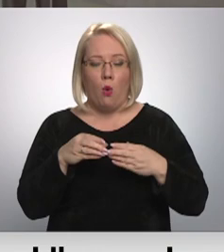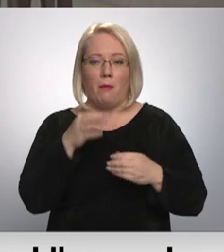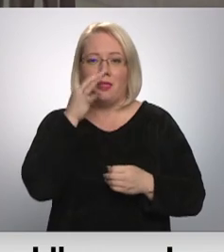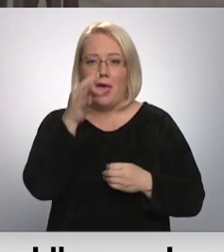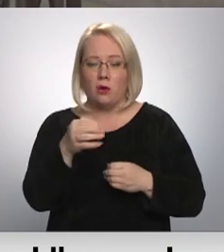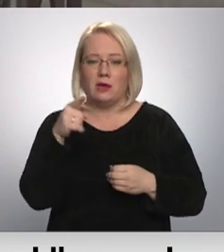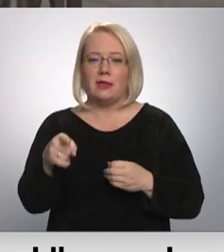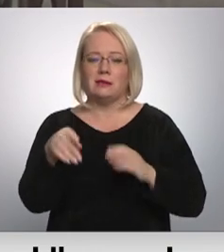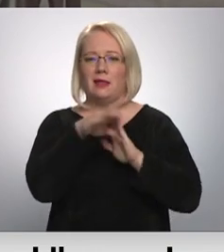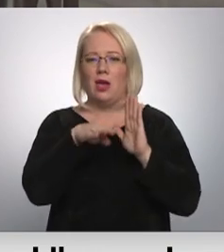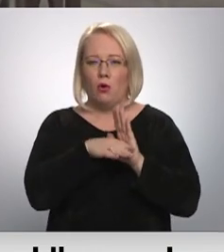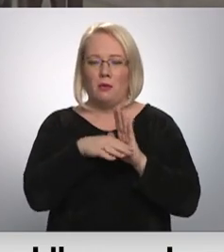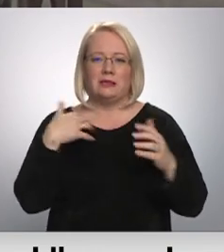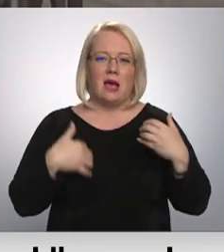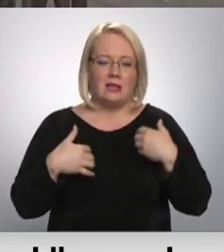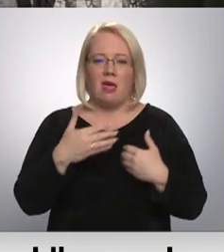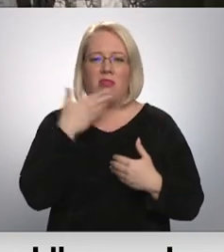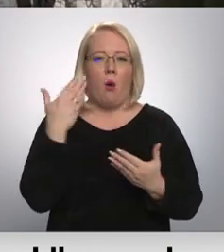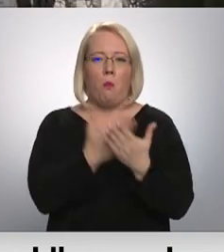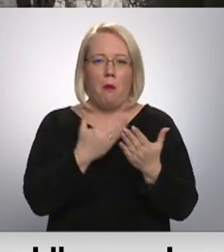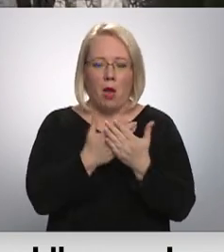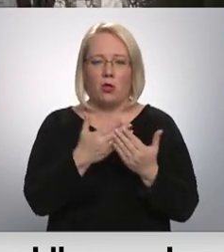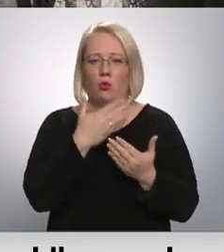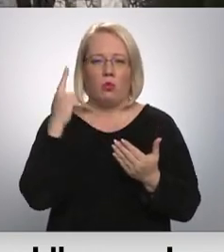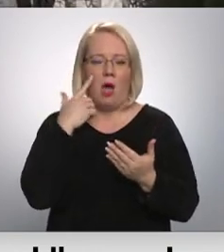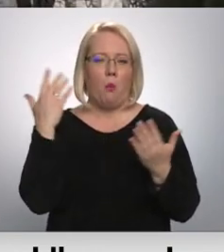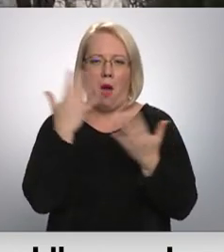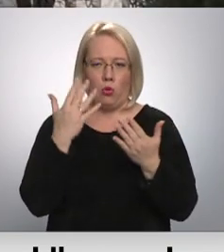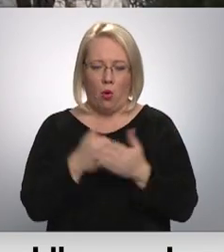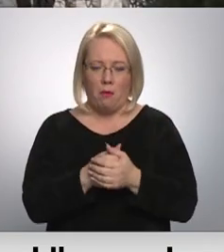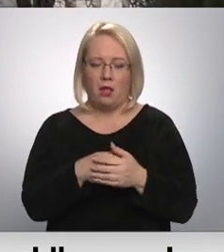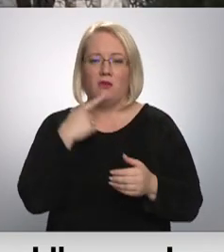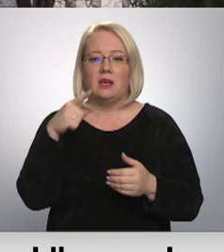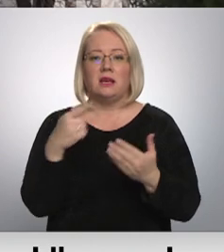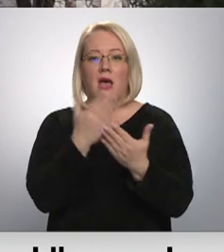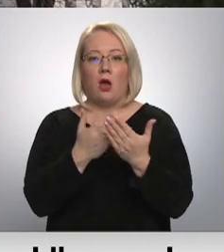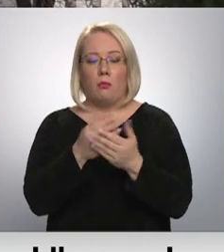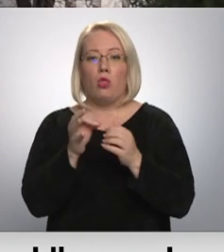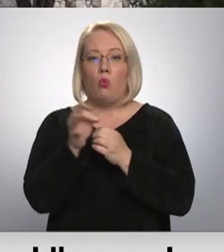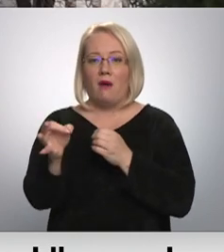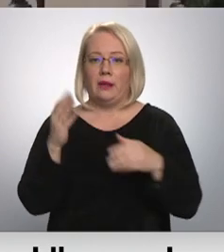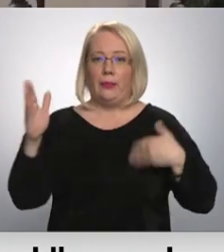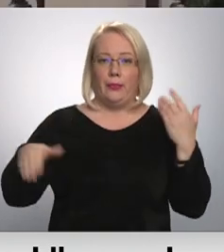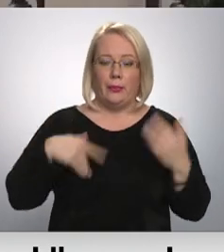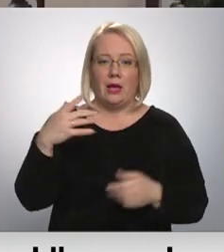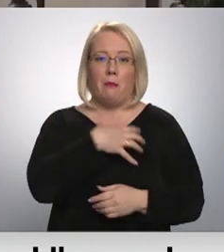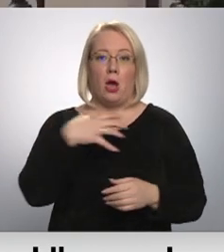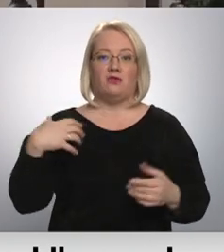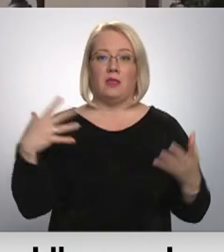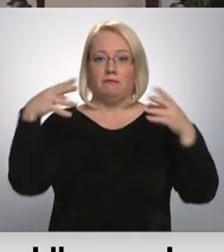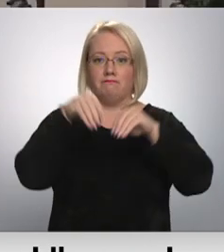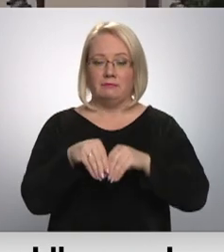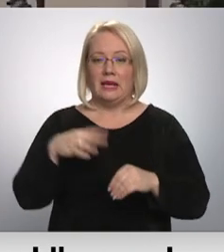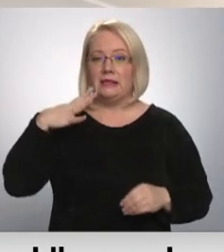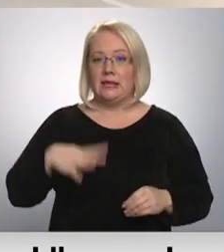redakcijās sasteikti, nepamatot un nepārdomāt. Pašvaldība atkārto jau iepriekš paustos argumentus, proti novadami ir bažiši, ka vietu varam apvienojoties cieties